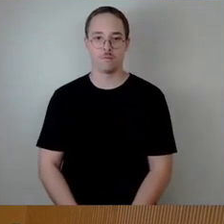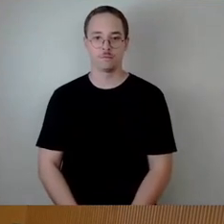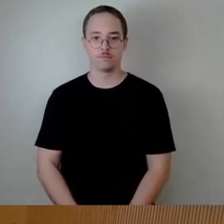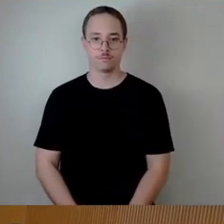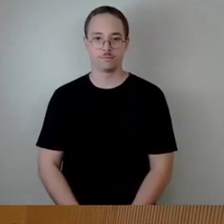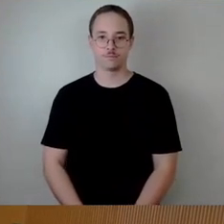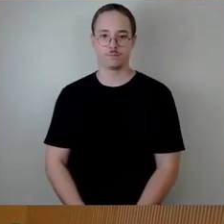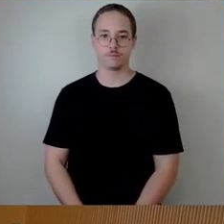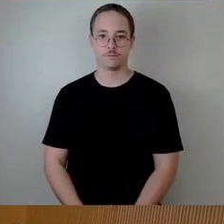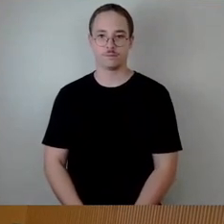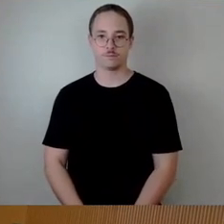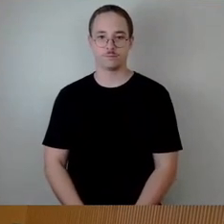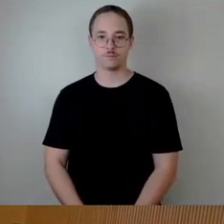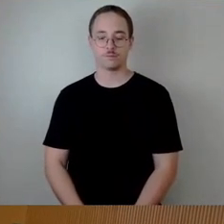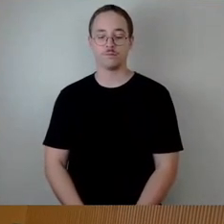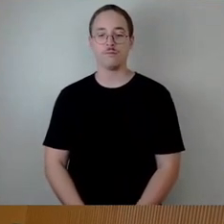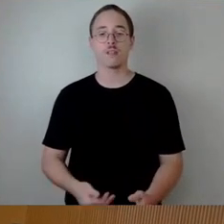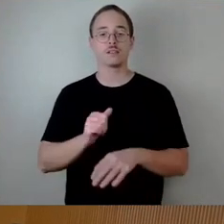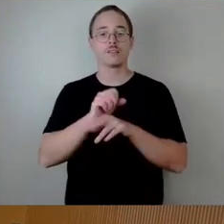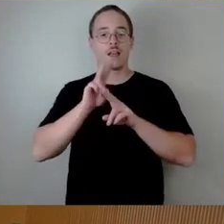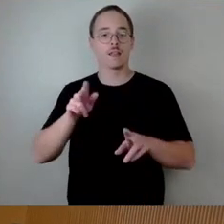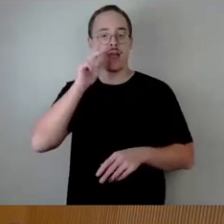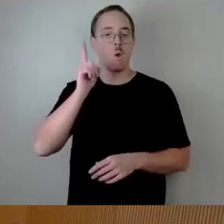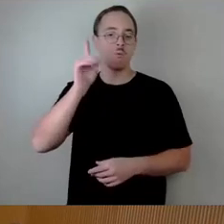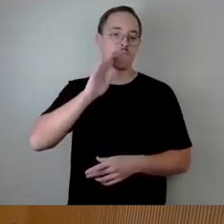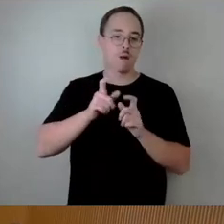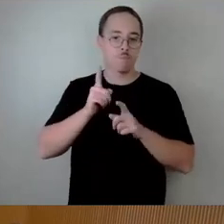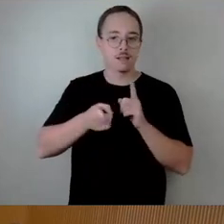Sehr geehrter Herr Oberbürgermeister, sehr geehrte Damen und Herren,